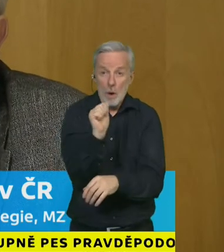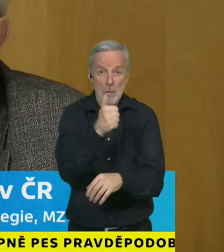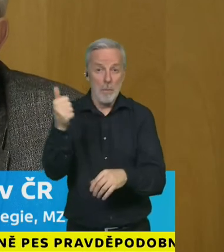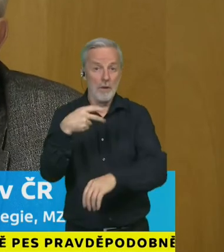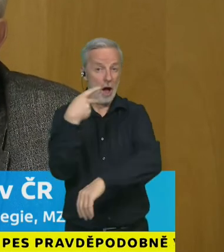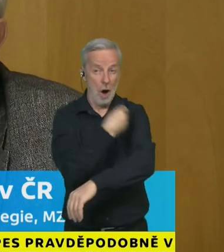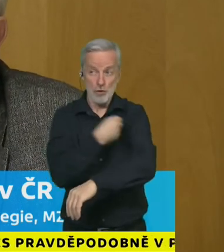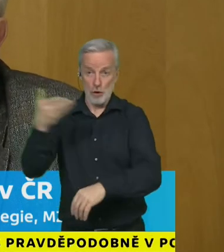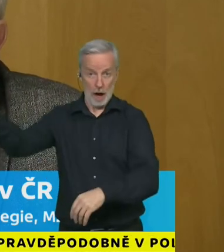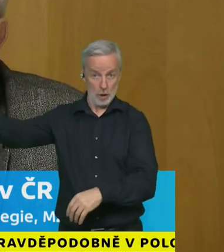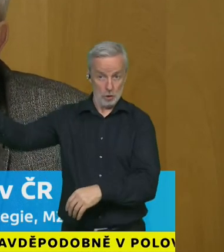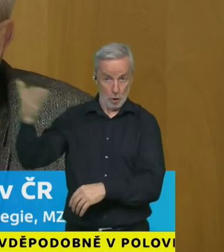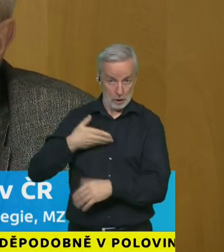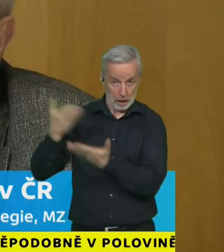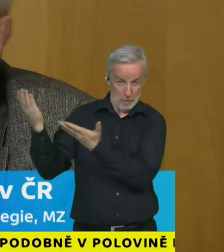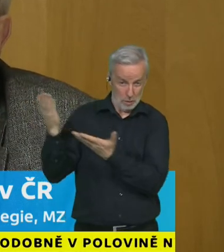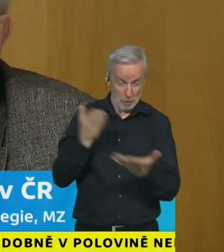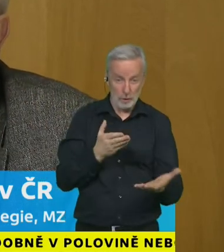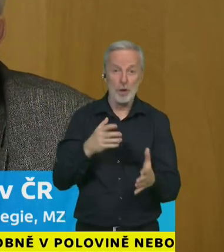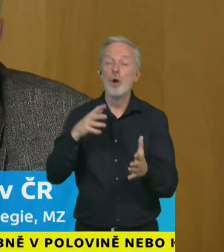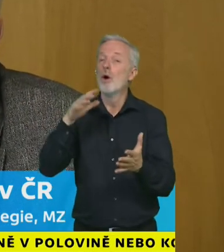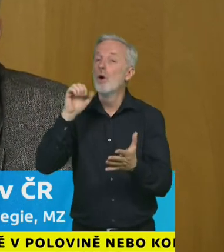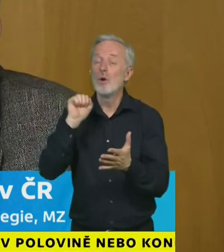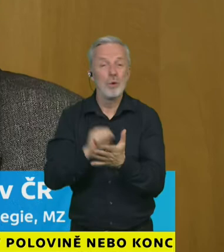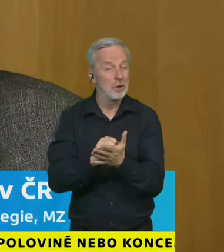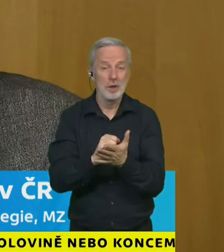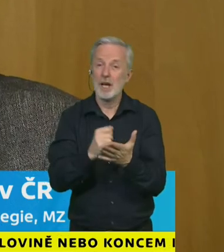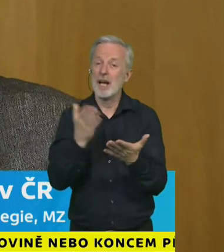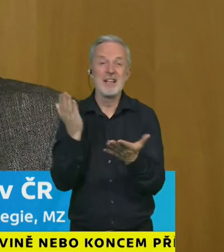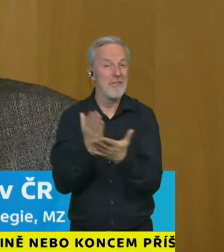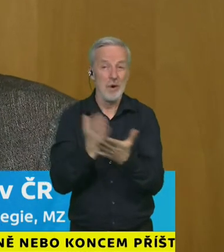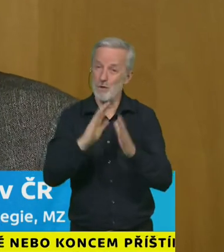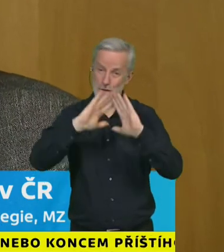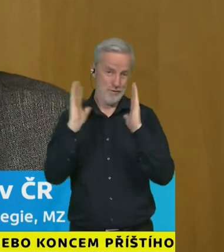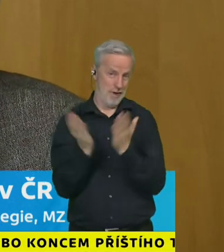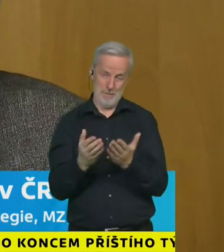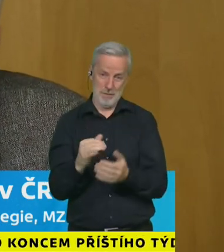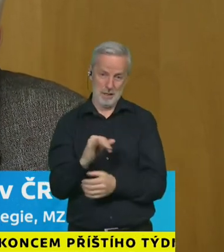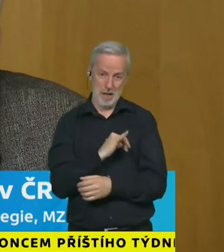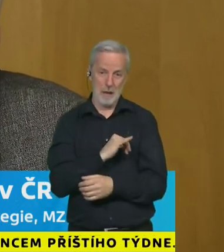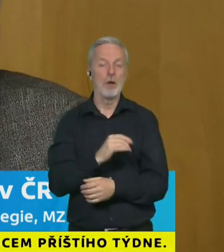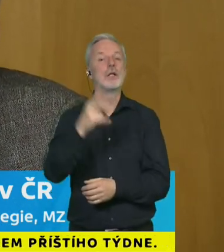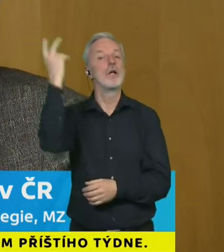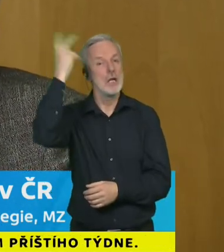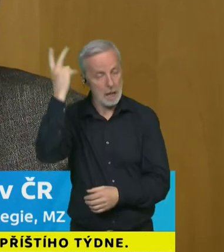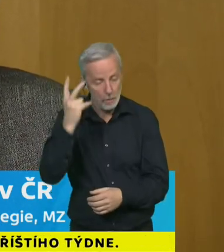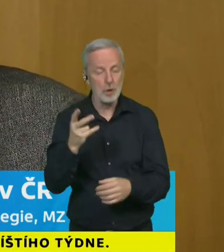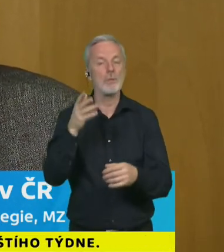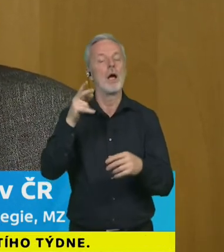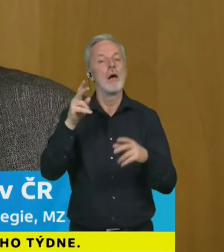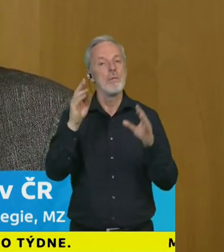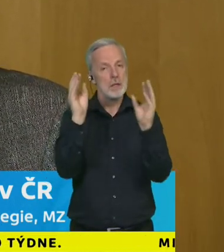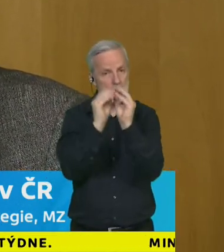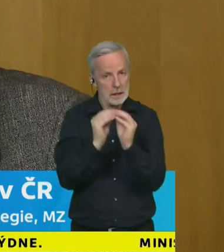kontraktu nebudou určitě vyhovovat tomu zájmu i když bude respektováno to rozdělení tak jak vám ho ukázal z toho